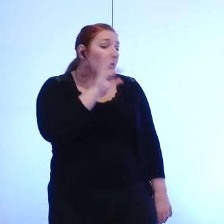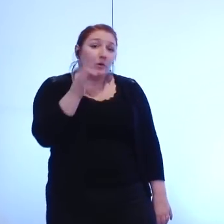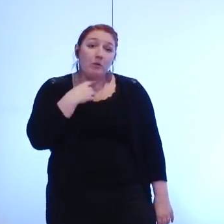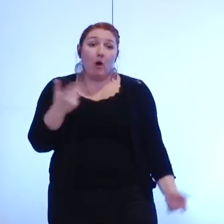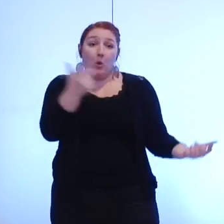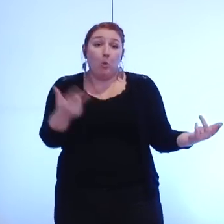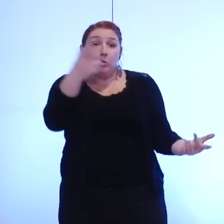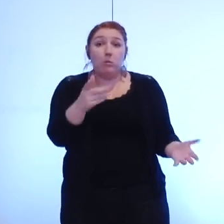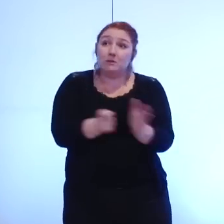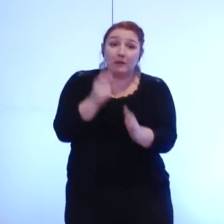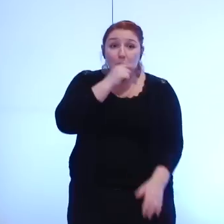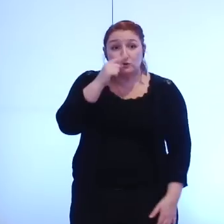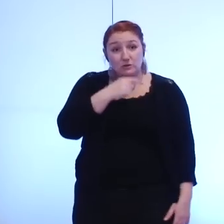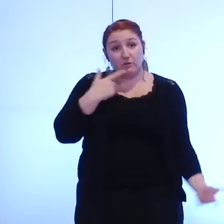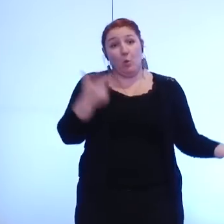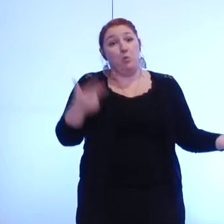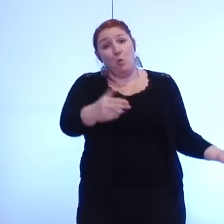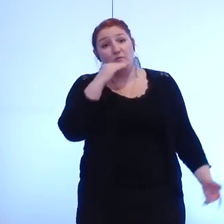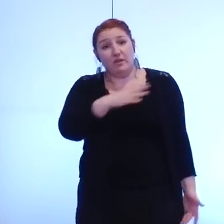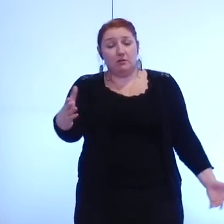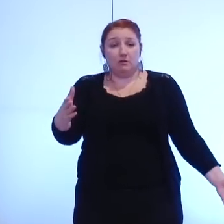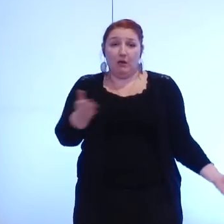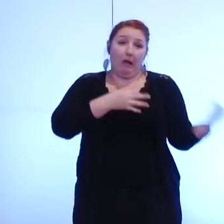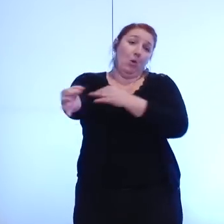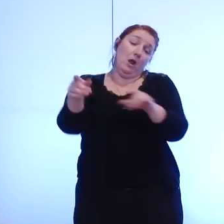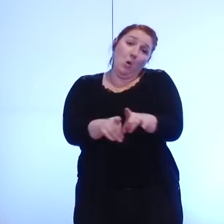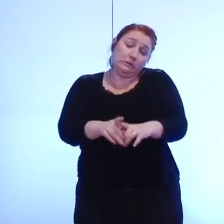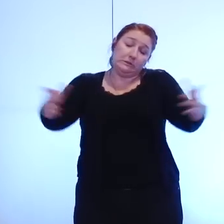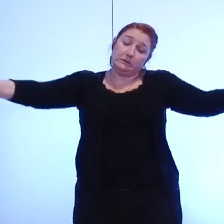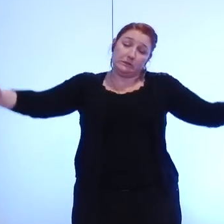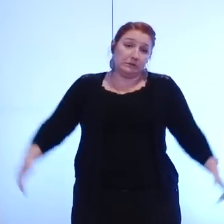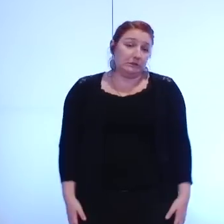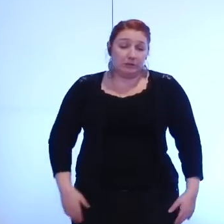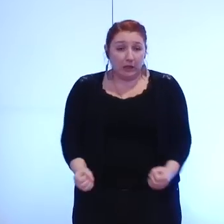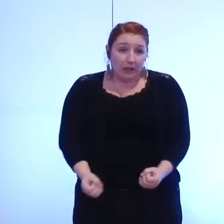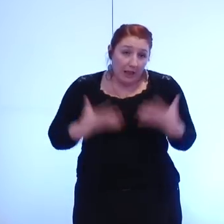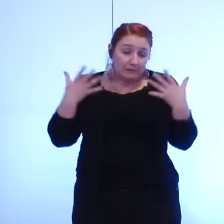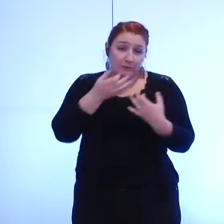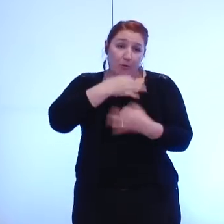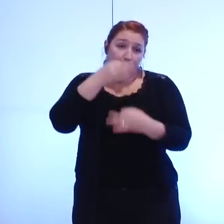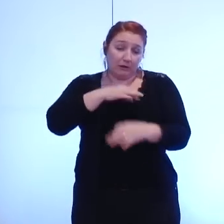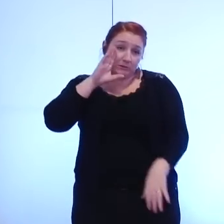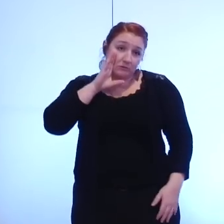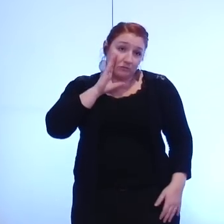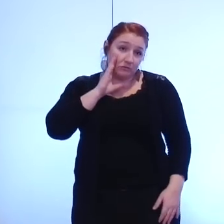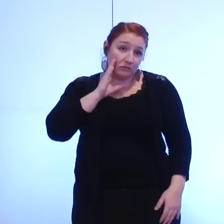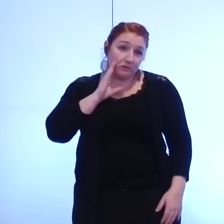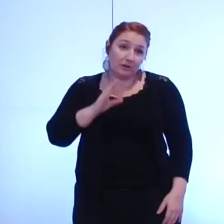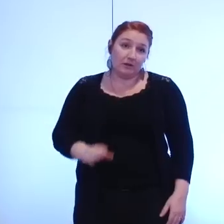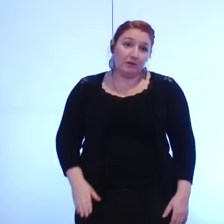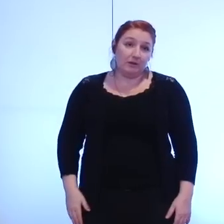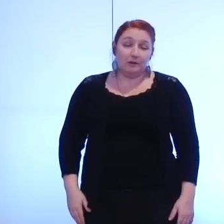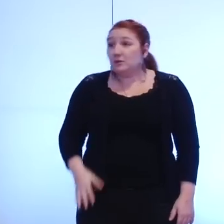interrompais à chaque fois que vous dites des mensonges vous savez que je vous interromperai en permanence moi aussi donc laissez-moi parler s'il vous plaît et donc